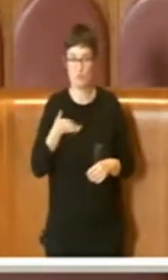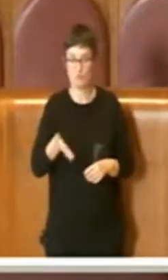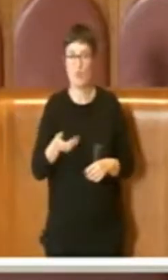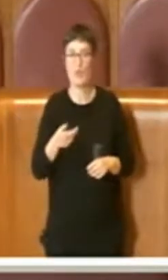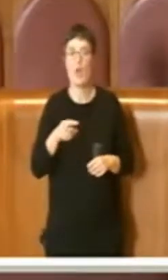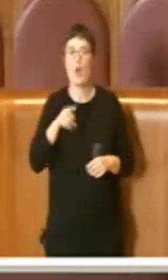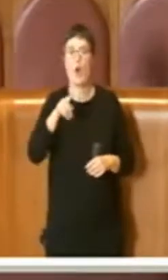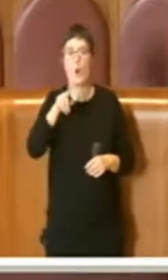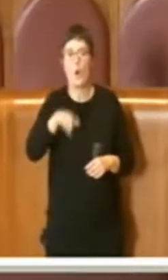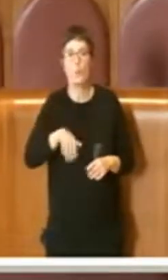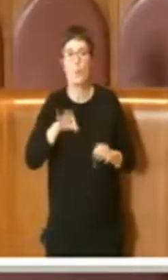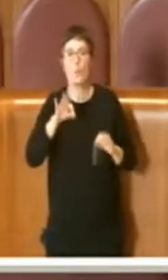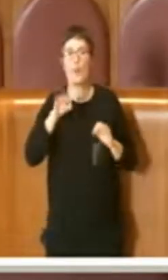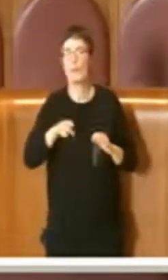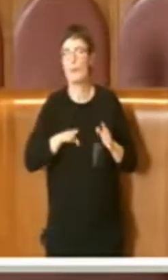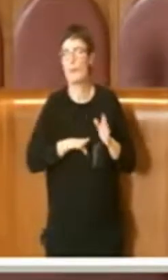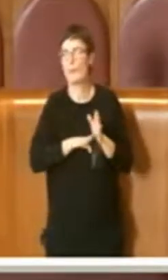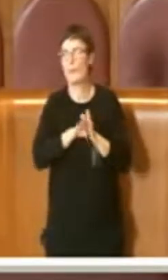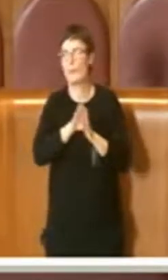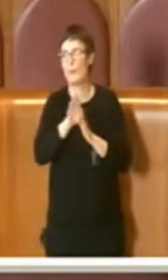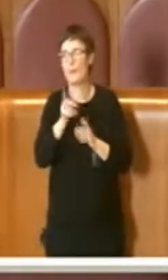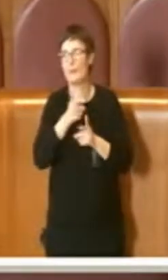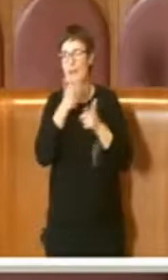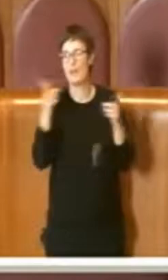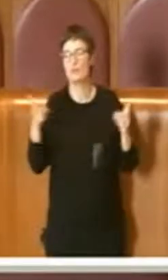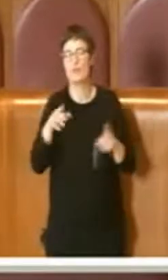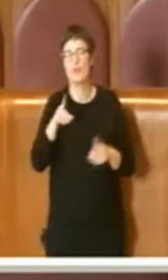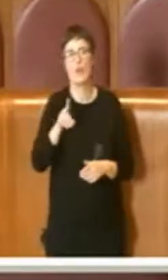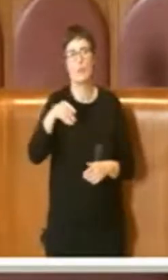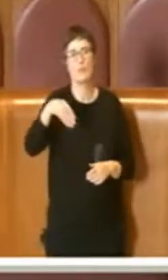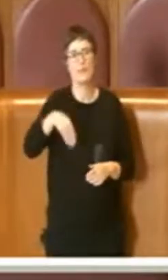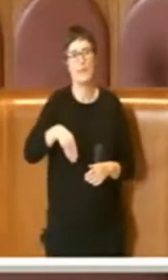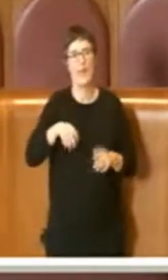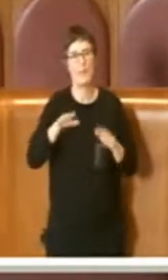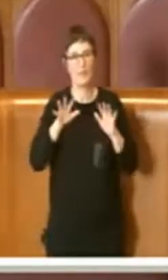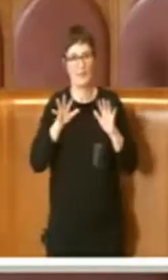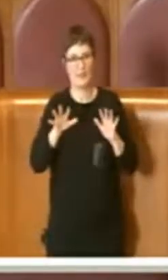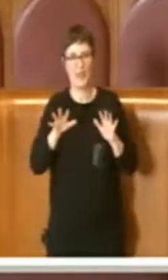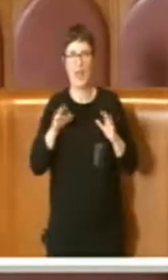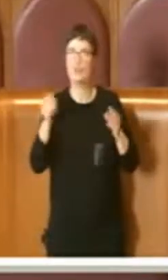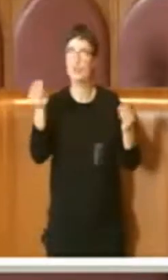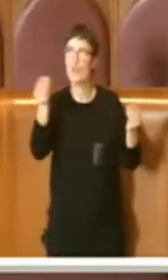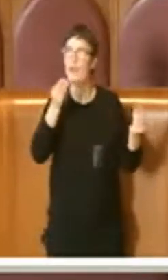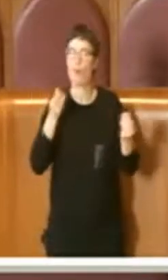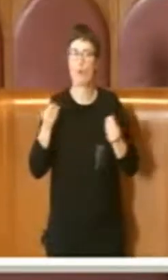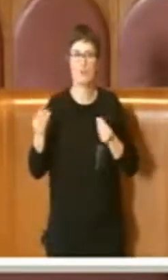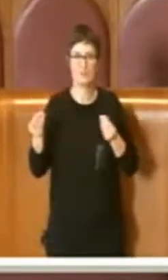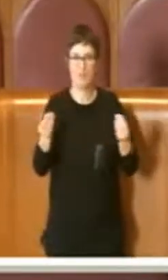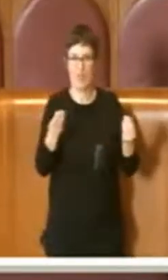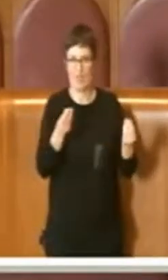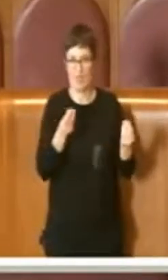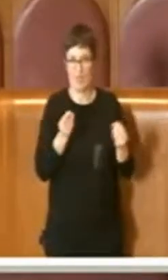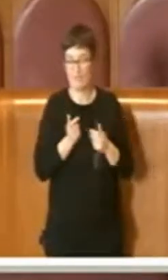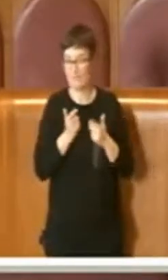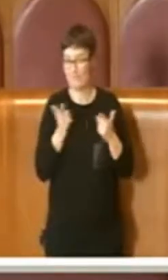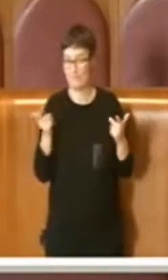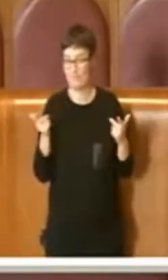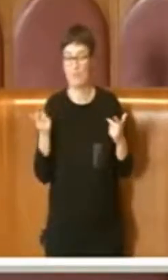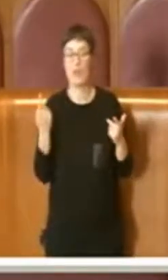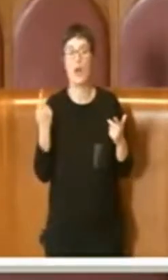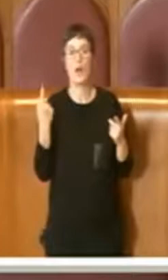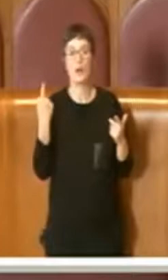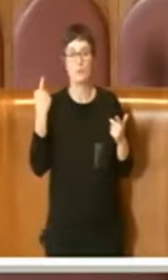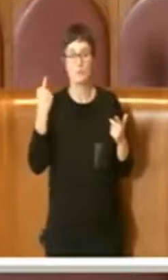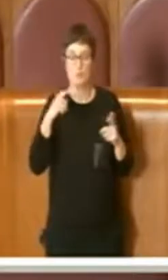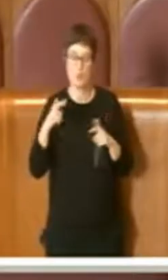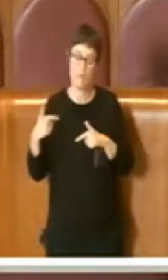di PM10 di particolato che c'è nella nostra atmosfera. Ecco, questo sta danneggiando il nostro